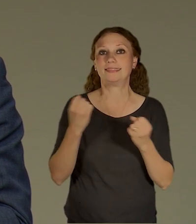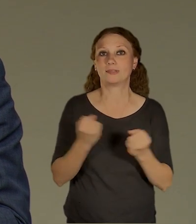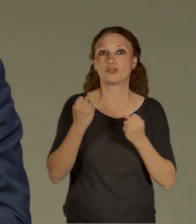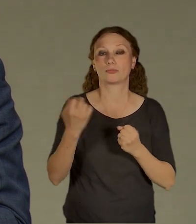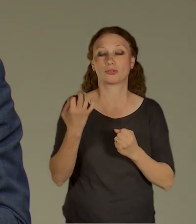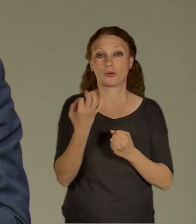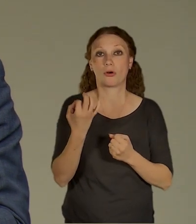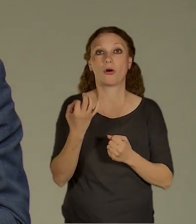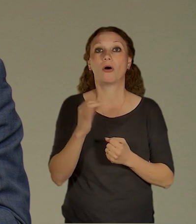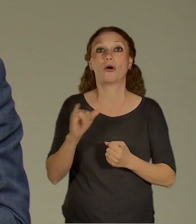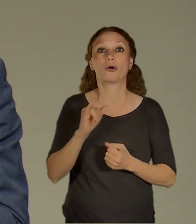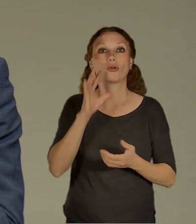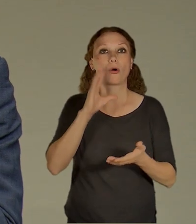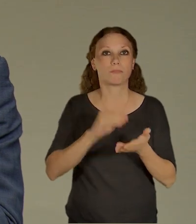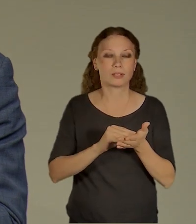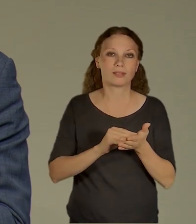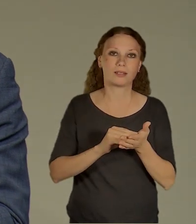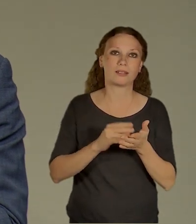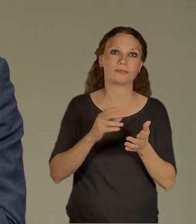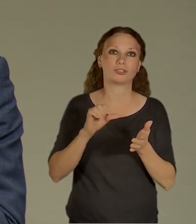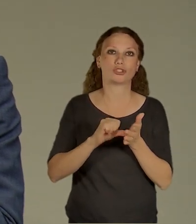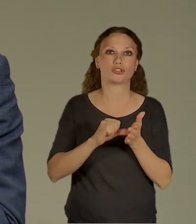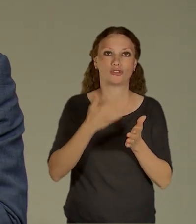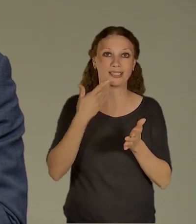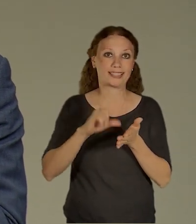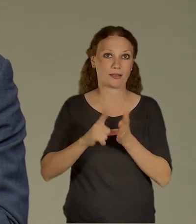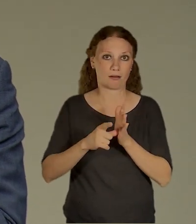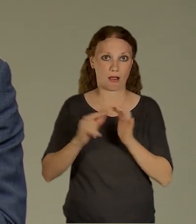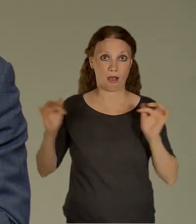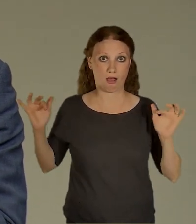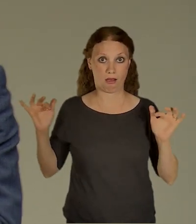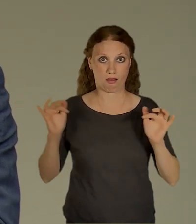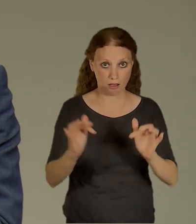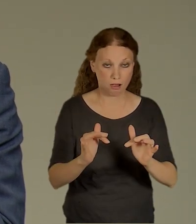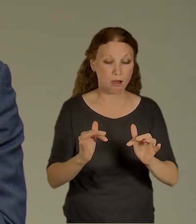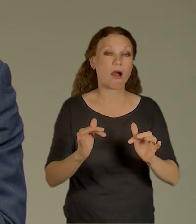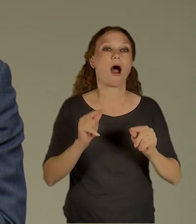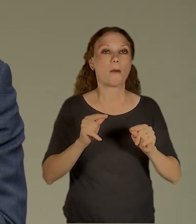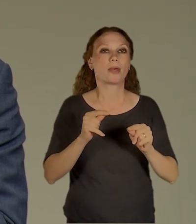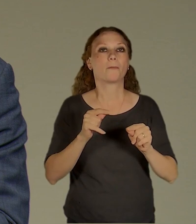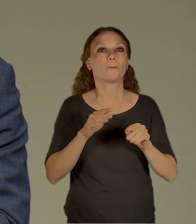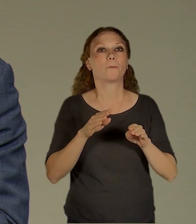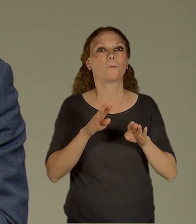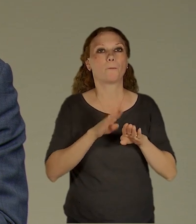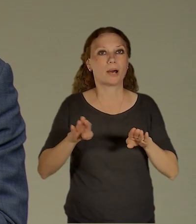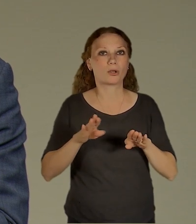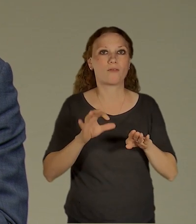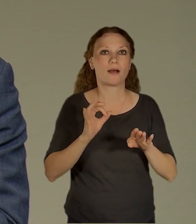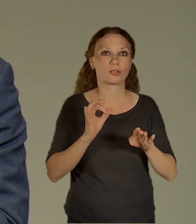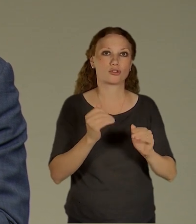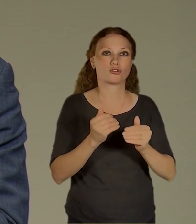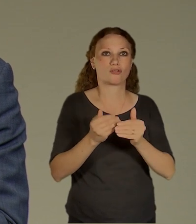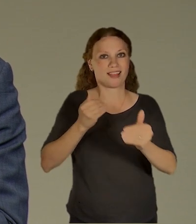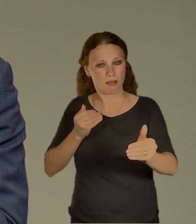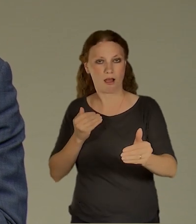aby parkovali vlastně co nejdál od centra města. Terminál Smíchov je takový jako specifický v tom, že z toho